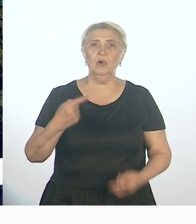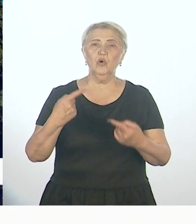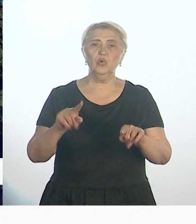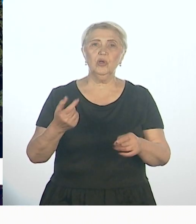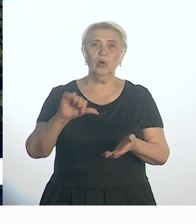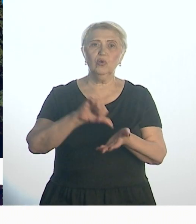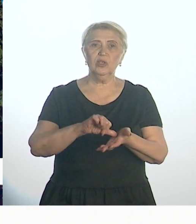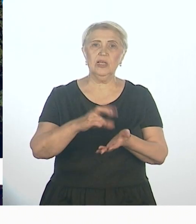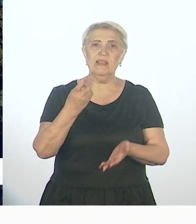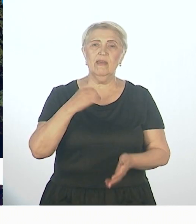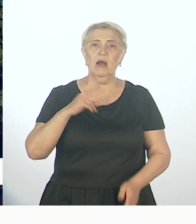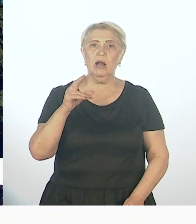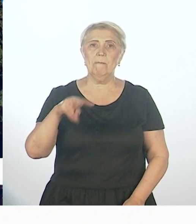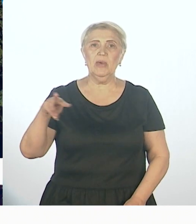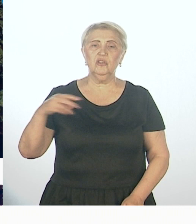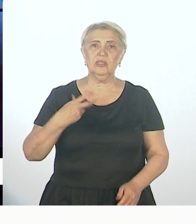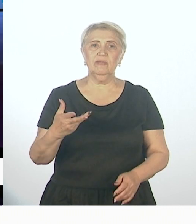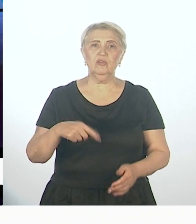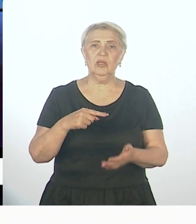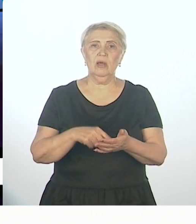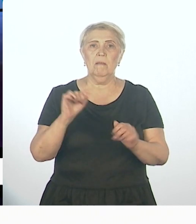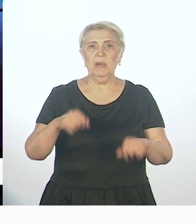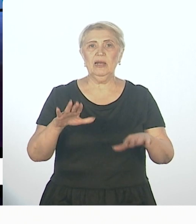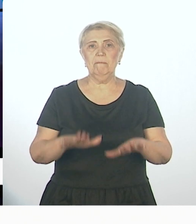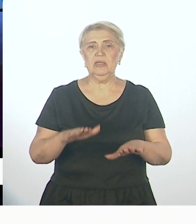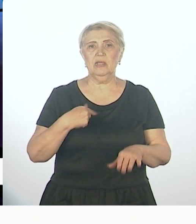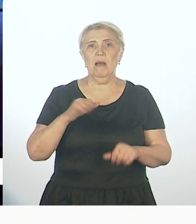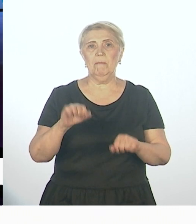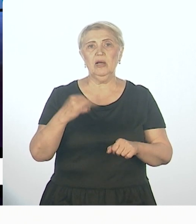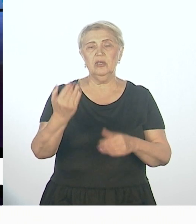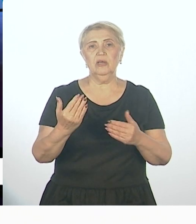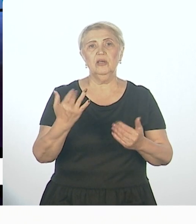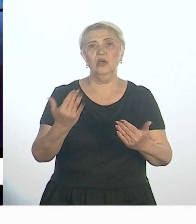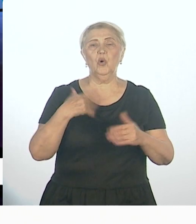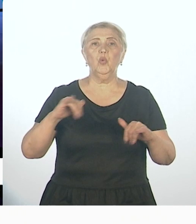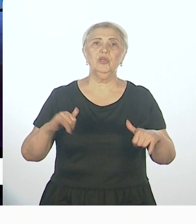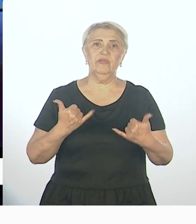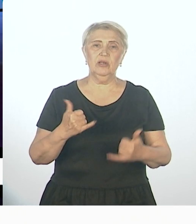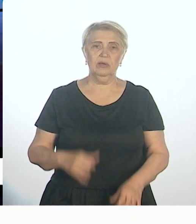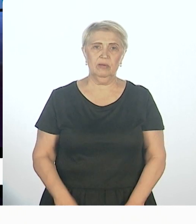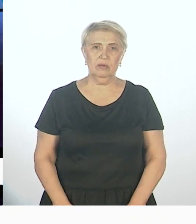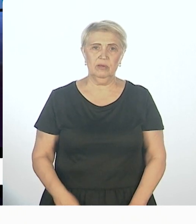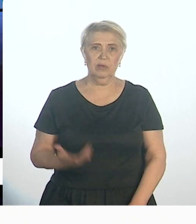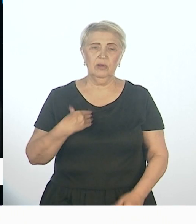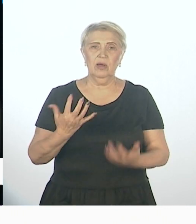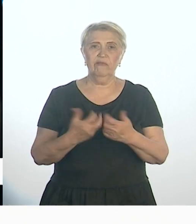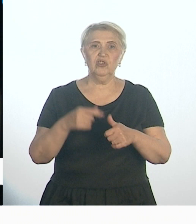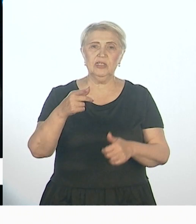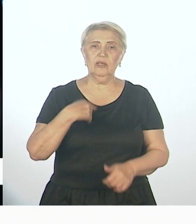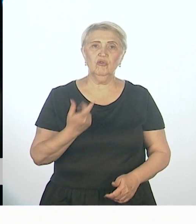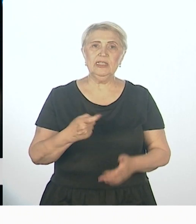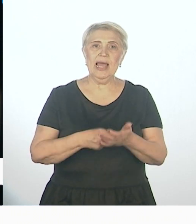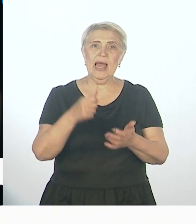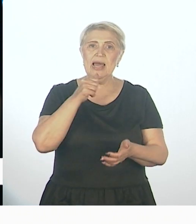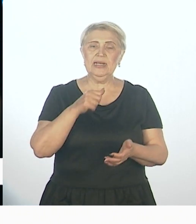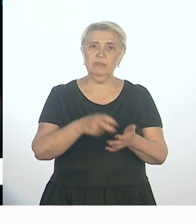некоммерческого сектора, наши местные, могли и, может быть, удивили? Ну, в числе экспертов, которые приезжали,